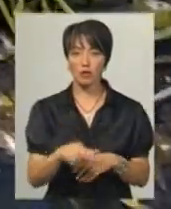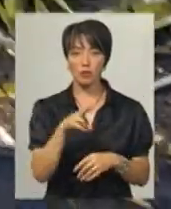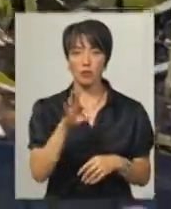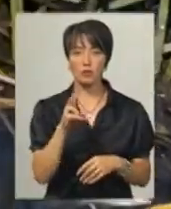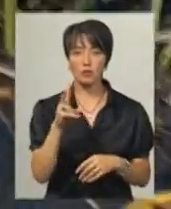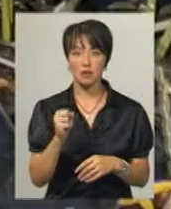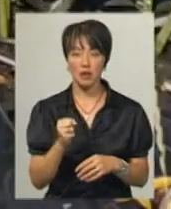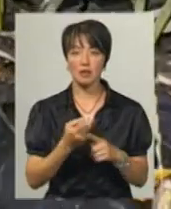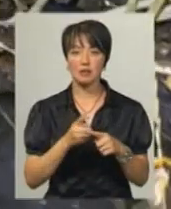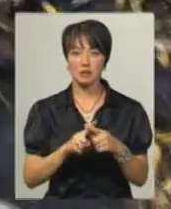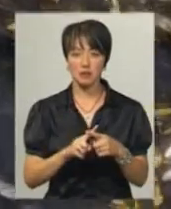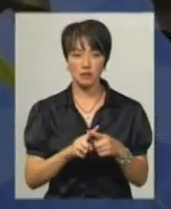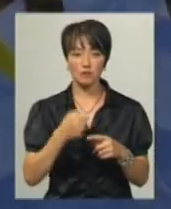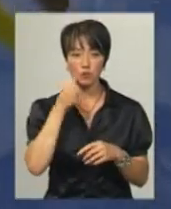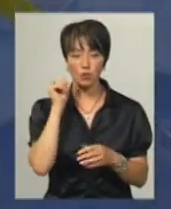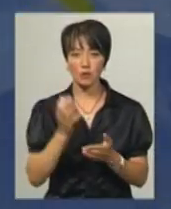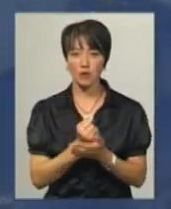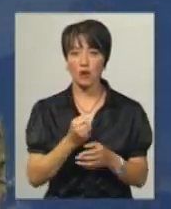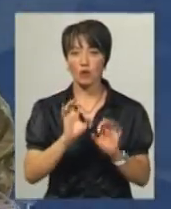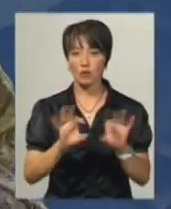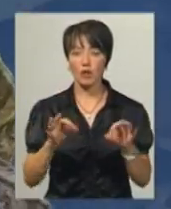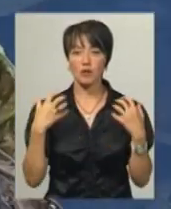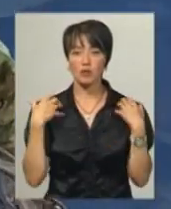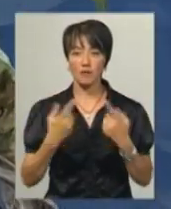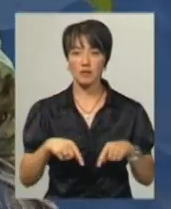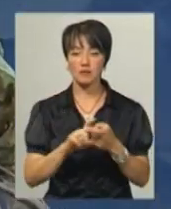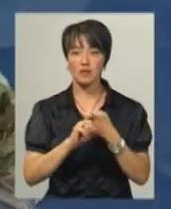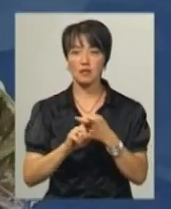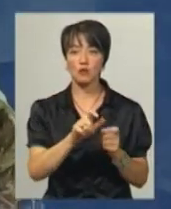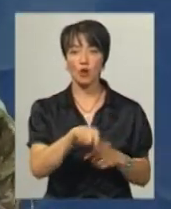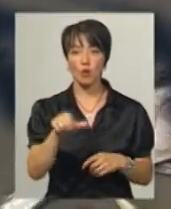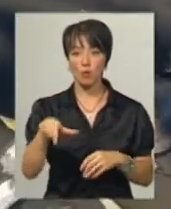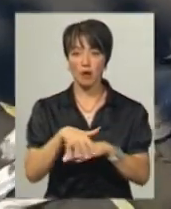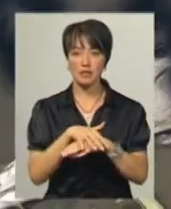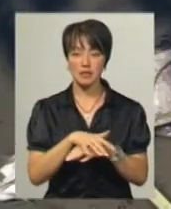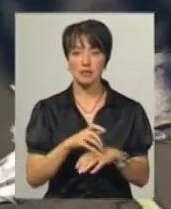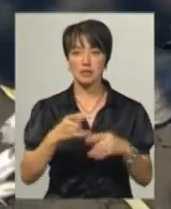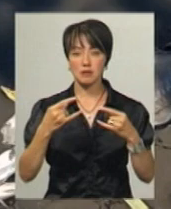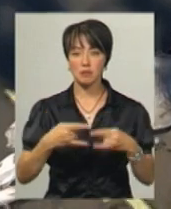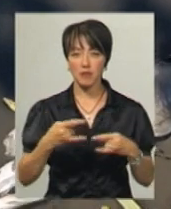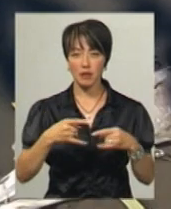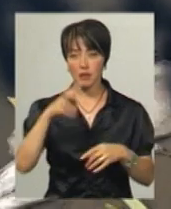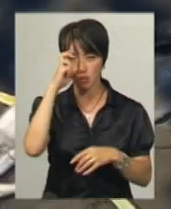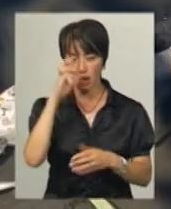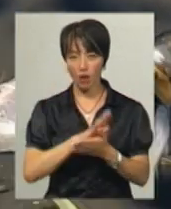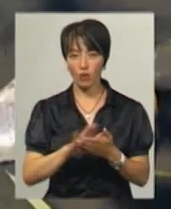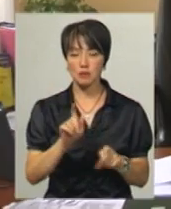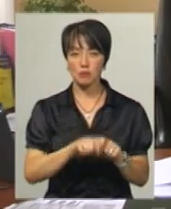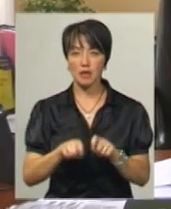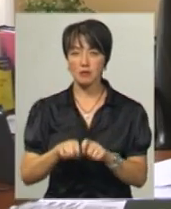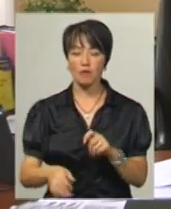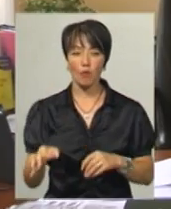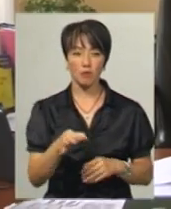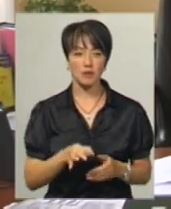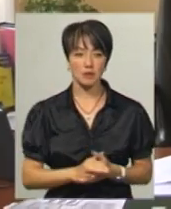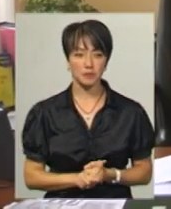Держекоінспекції не йшло вчора, розповідає начальник відділу зв'язків з громадськістю та ЗМІ Державної екологічної експенсії у Хмельницькій